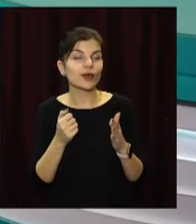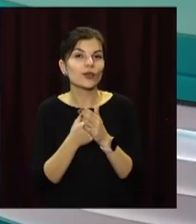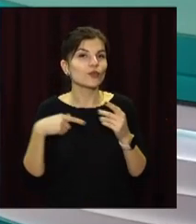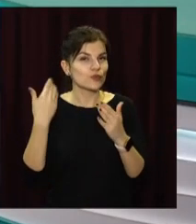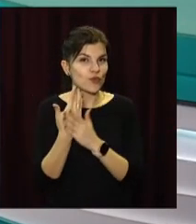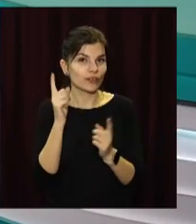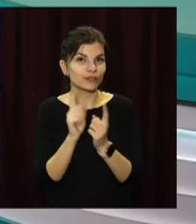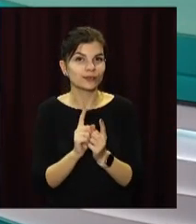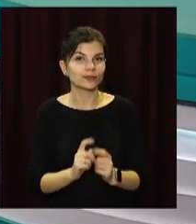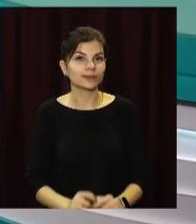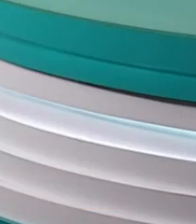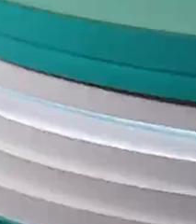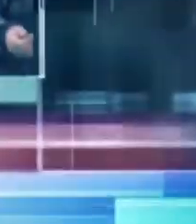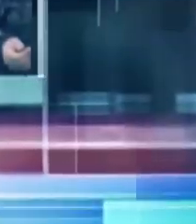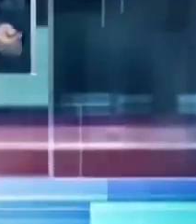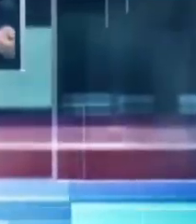нових зустрічей в ефірі.